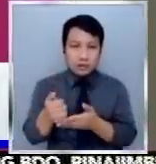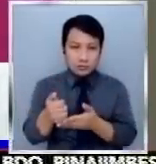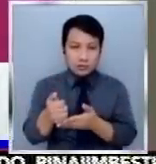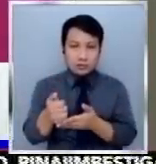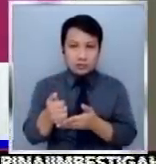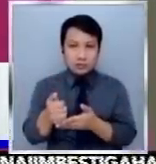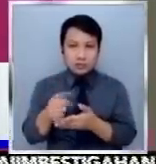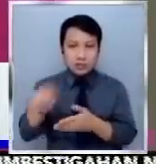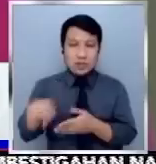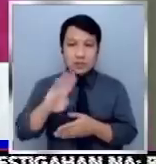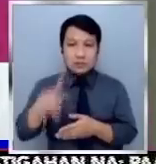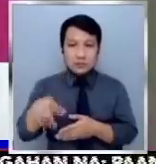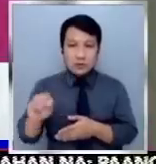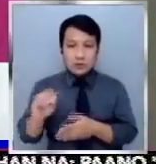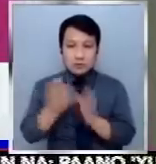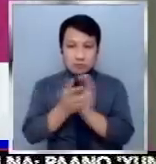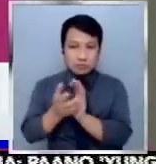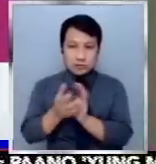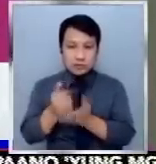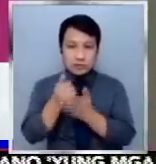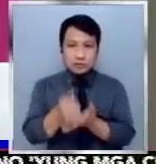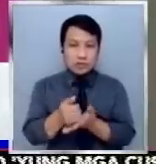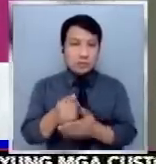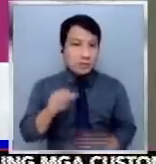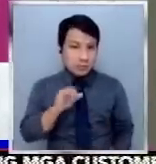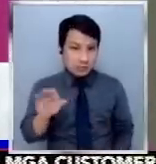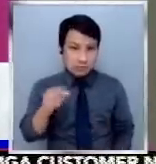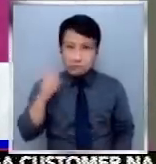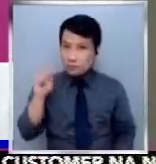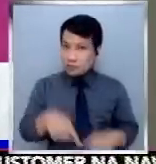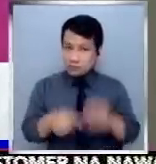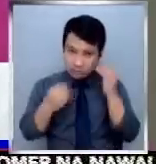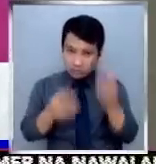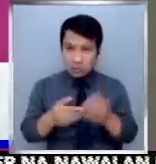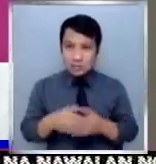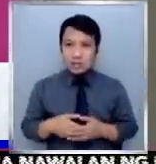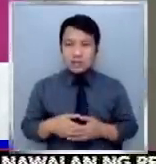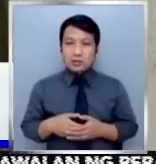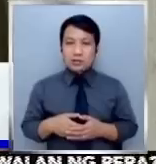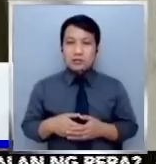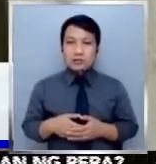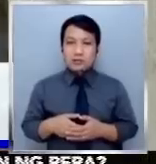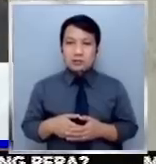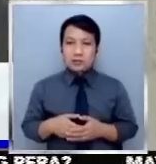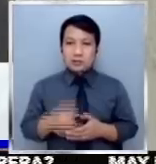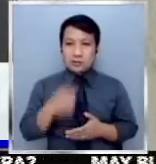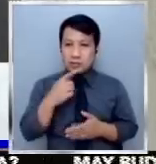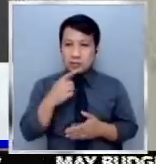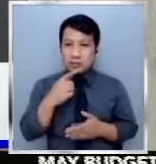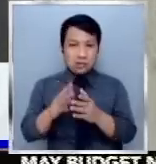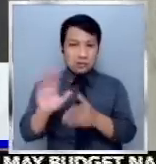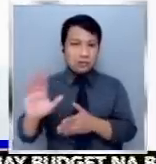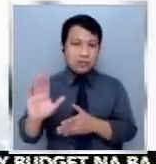community is involved. Kung hindi mapapagbigyan it will cause disenfranchisement of voters. Ayon kay